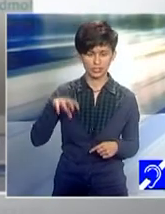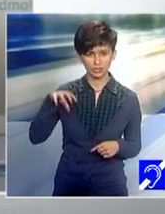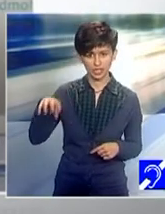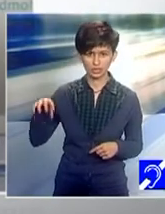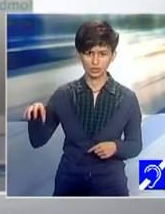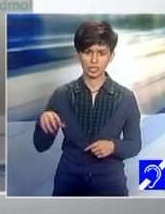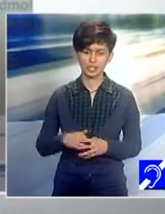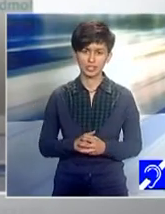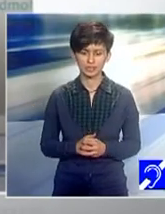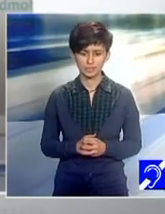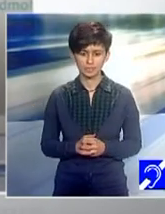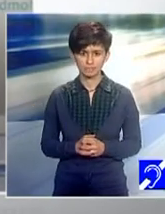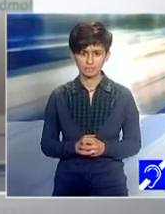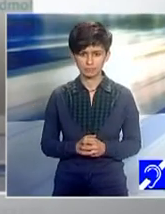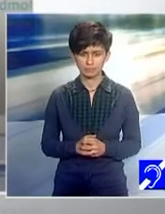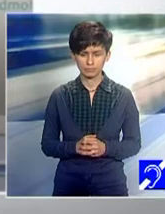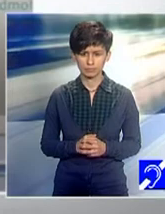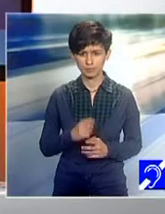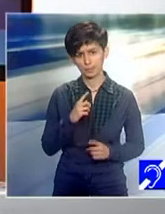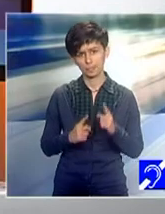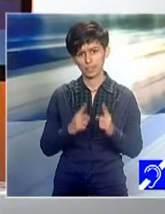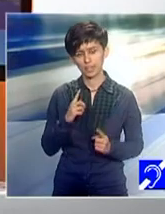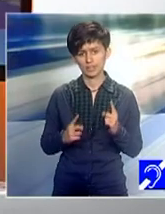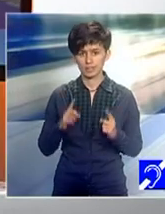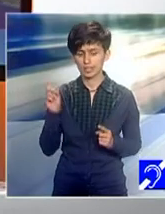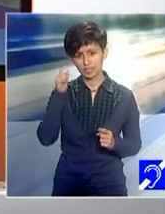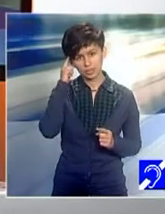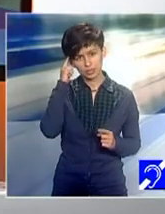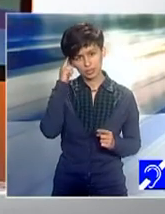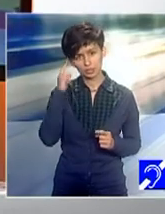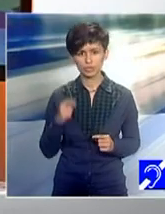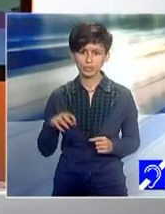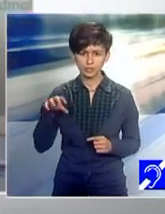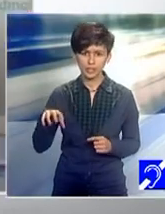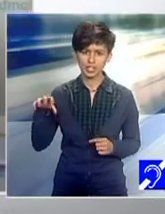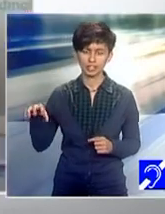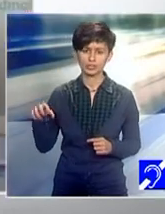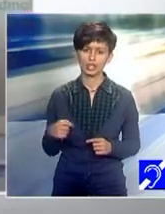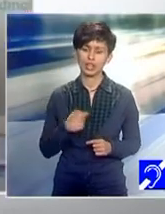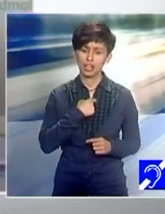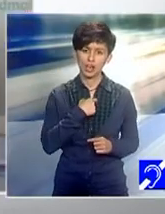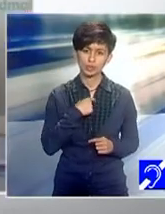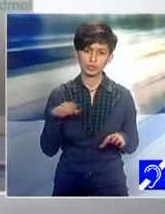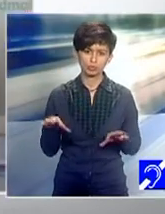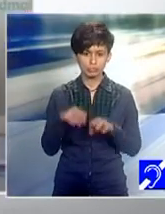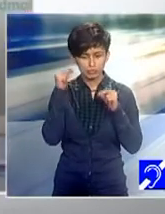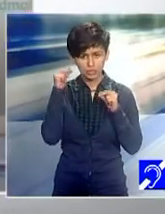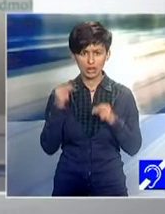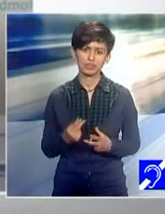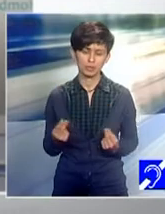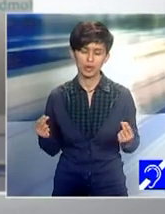în așa fel încât dacă nu aveam cunoștințe despre regiunea respectivă, să avem posibilitatea să aflăm mai multe.